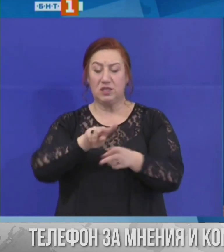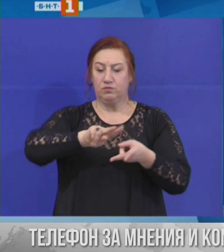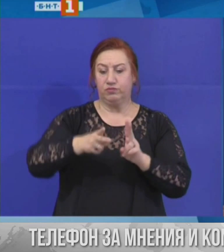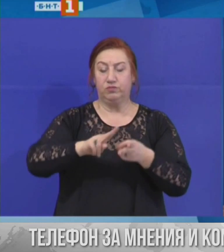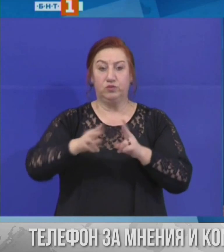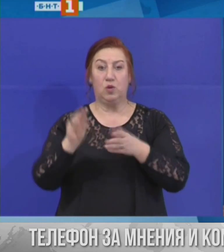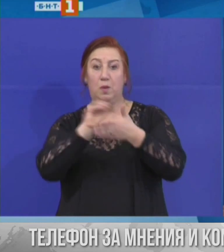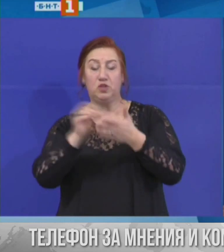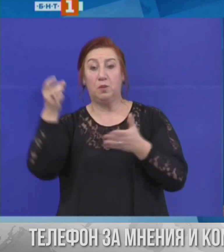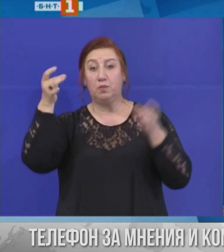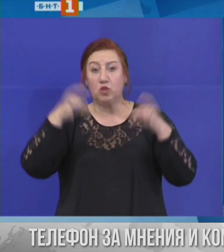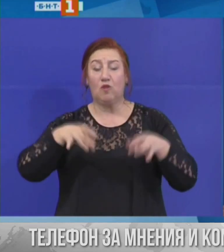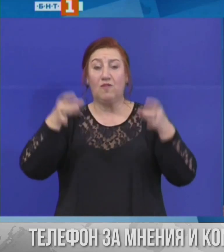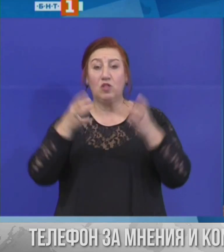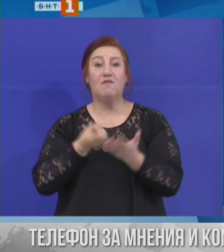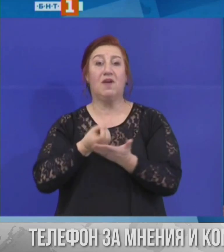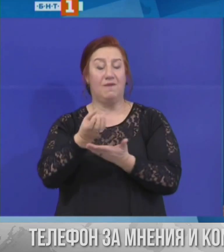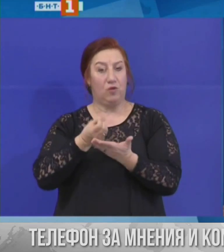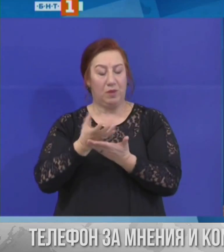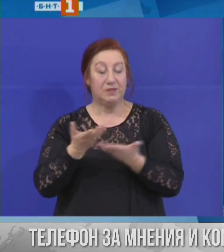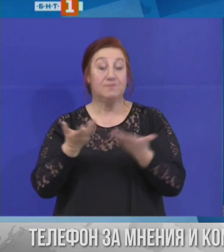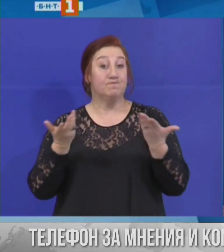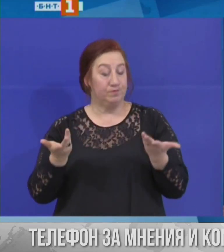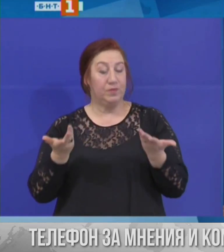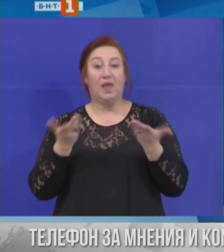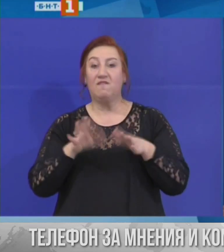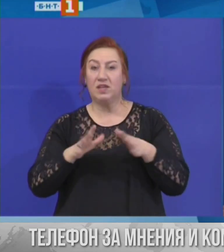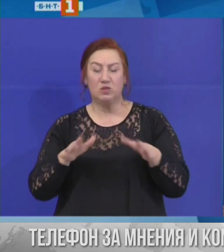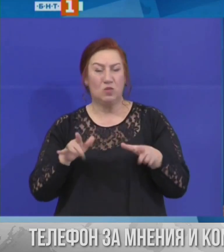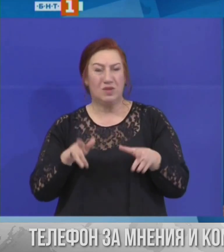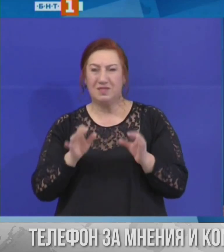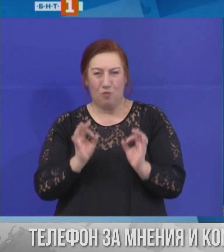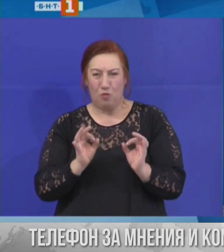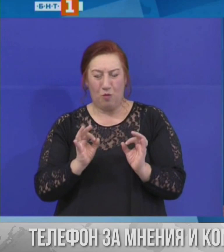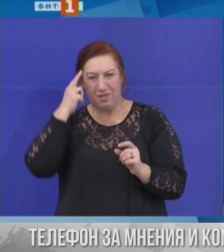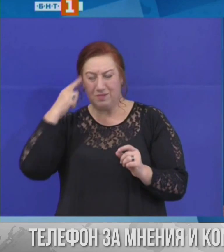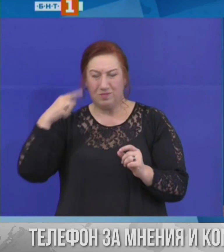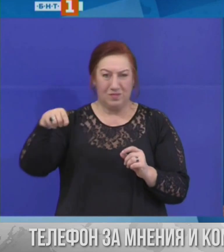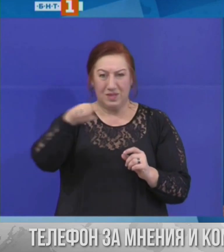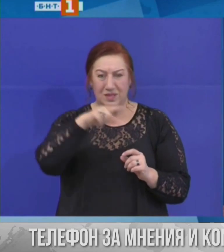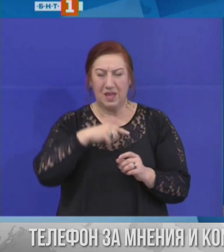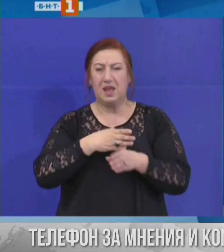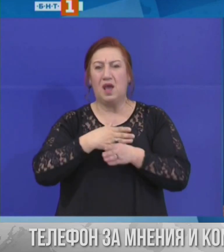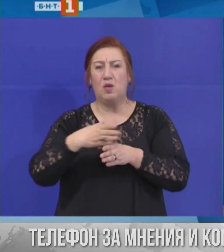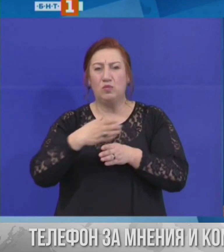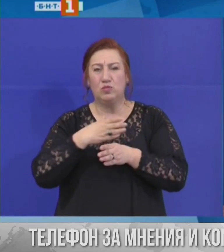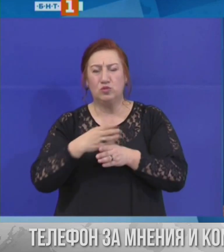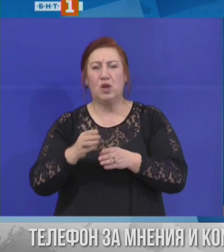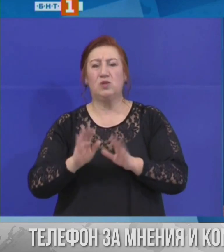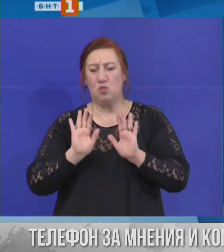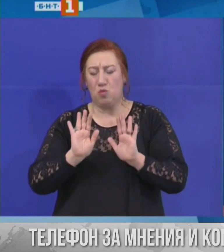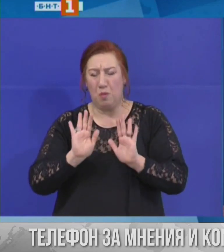Каква е ситуацията в момента с... Знаете, че постоянно оказваме съдействие за